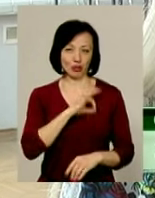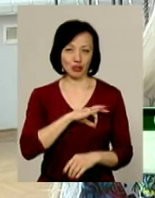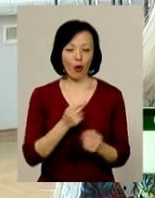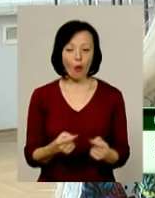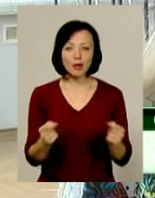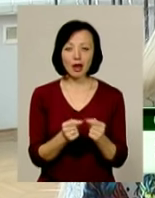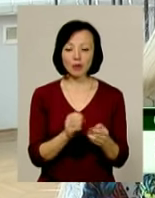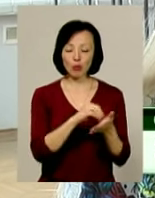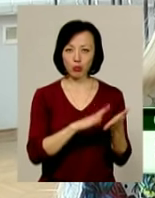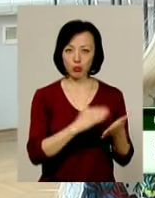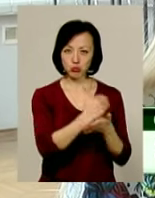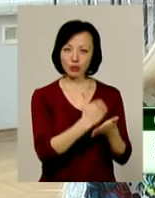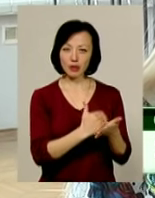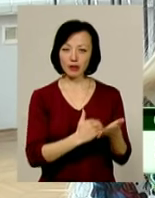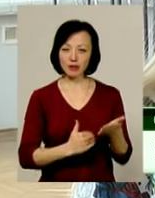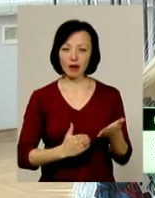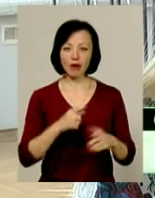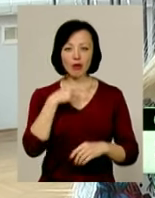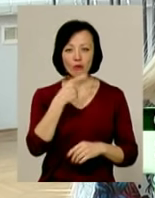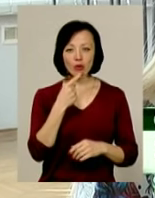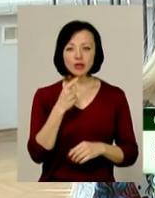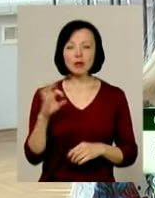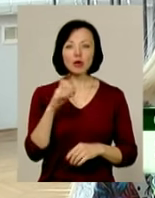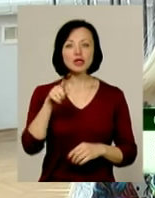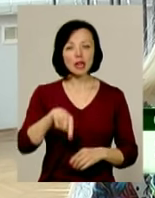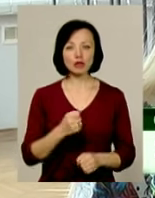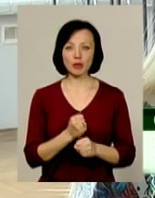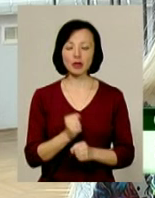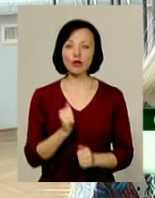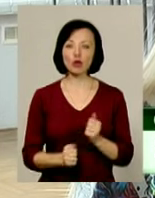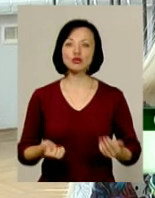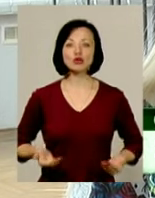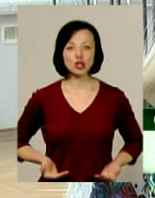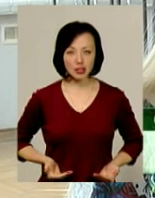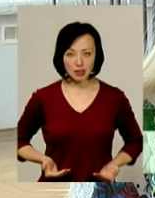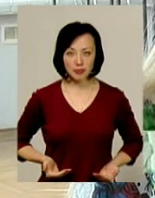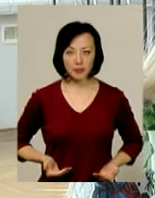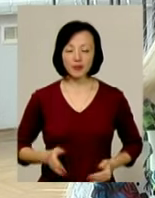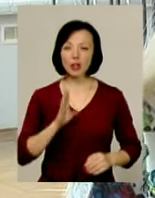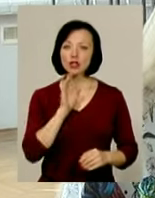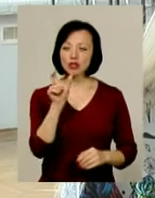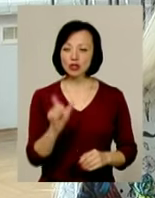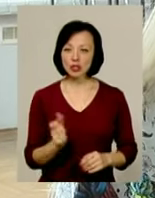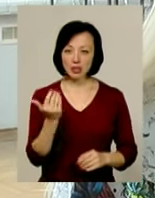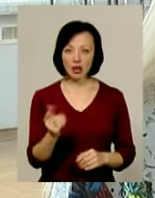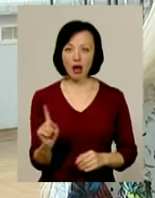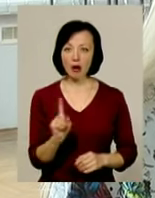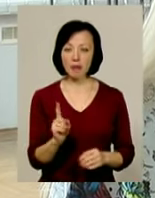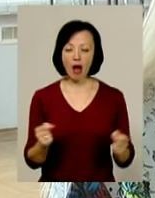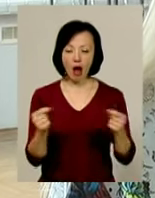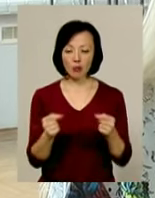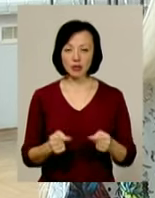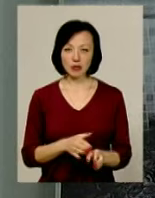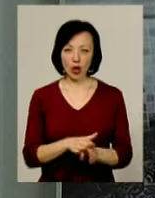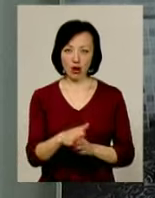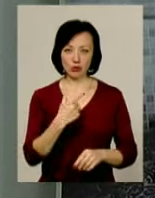конкретно по пунктах говориться про те, що ми маємо зробити в кожному житті жінки, аби гармонійно